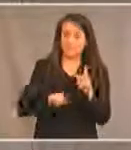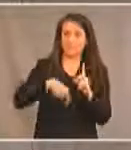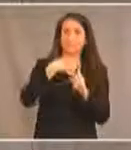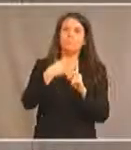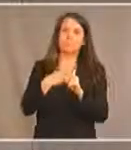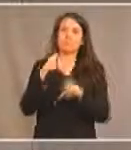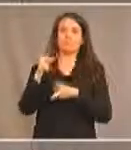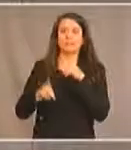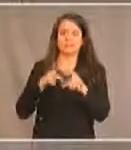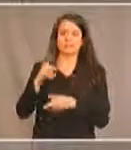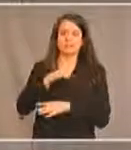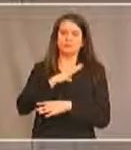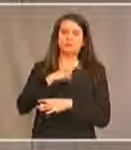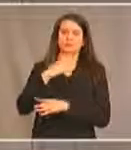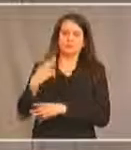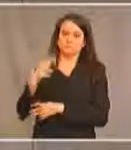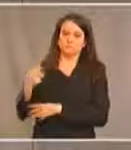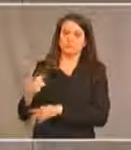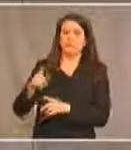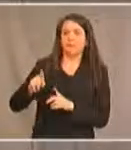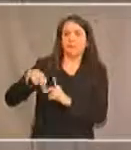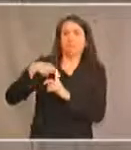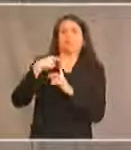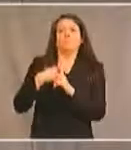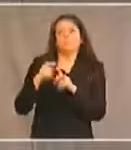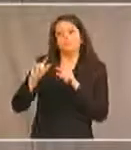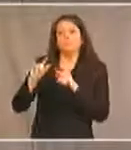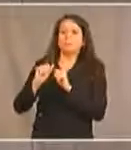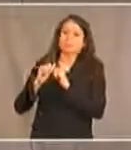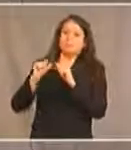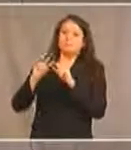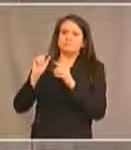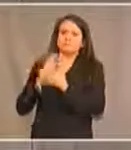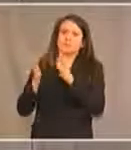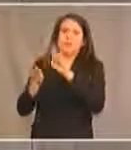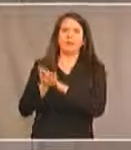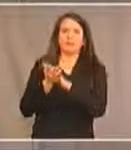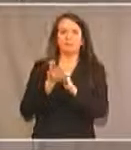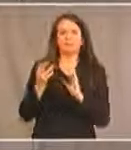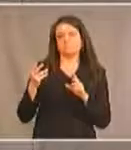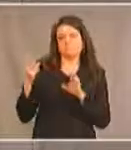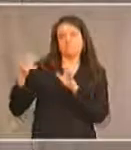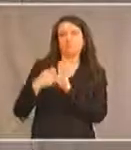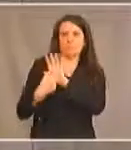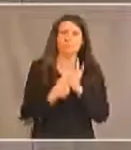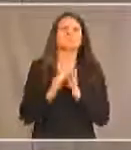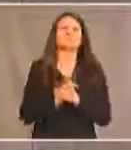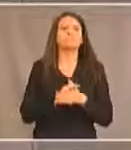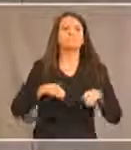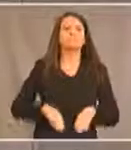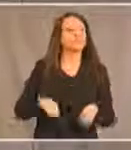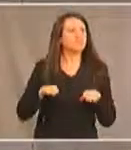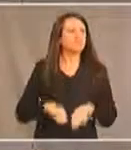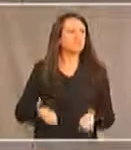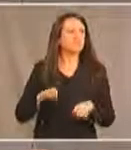personnes ayant des handicaps, de même que les agences qui les représentent. L'honorable ministre des Sports et des